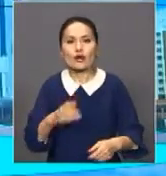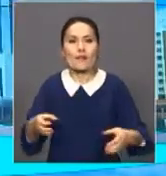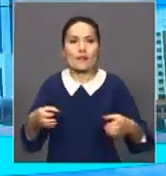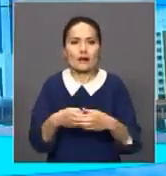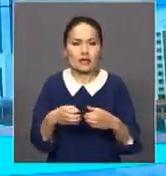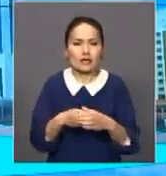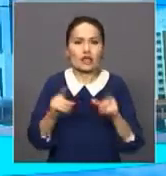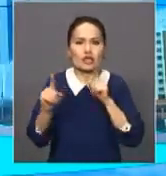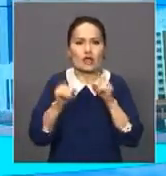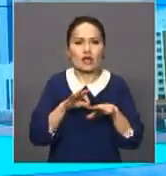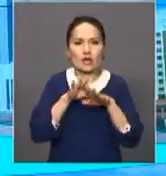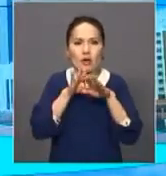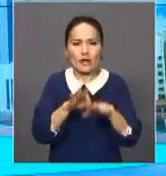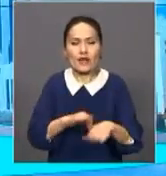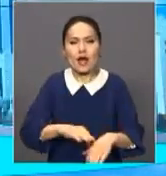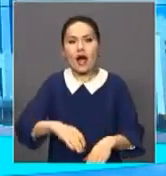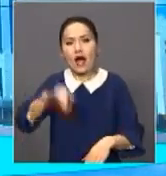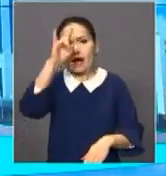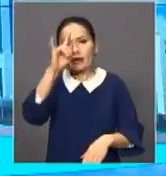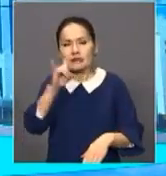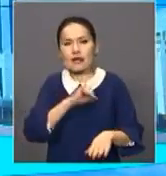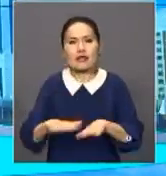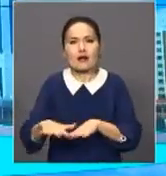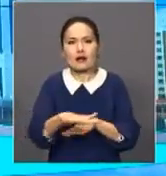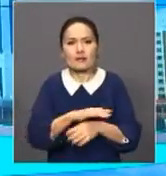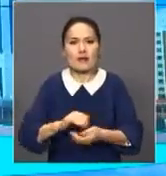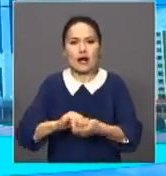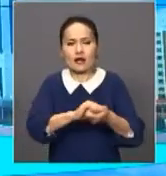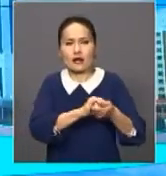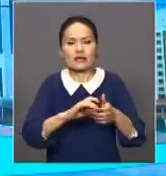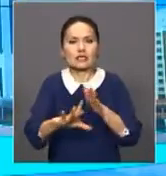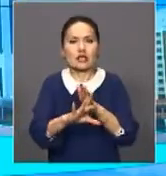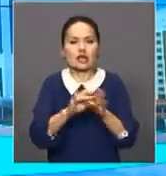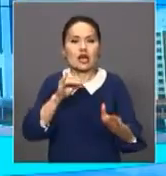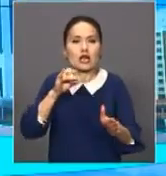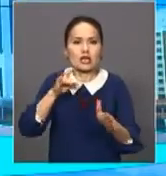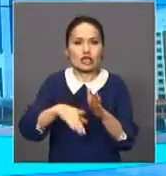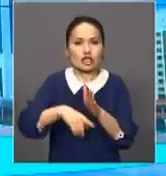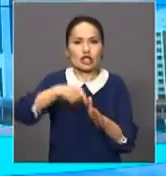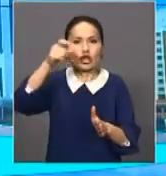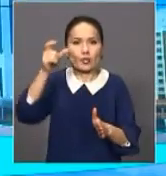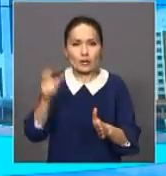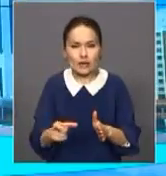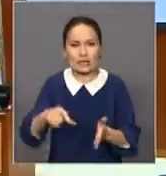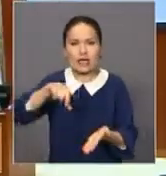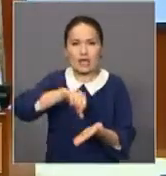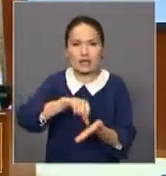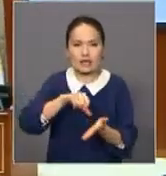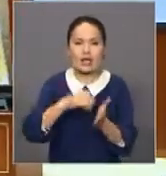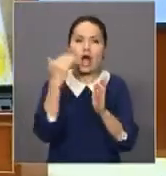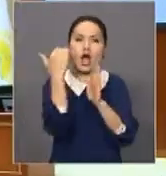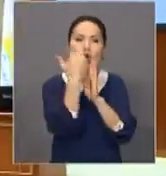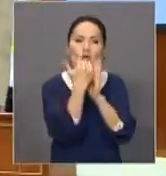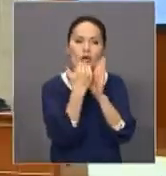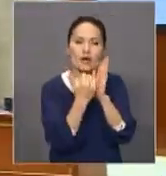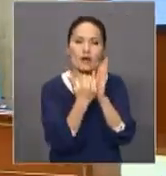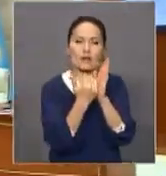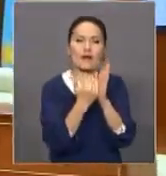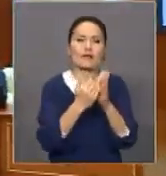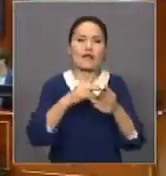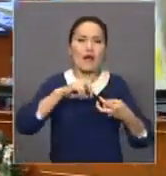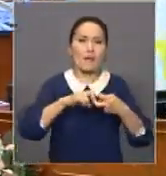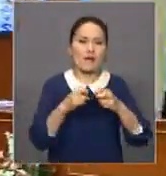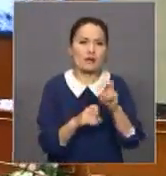фракциясының жиналысы өттім. Оған Қазақстан Қалқа Ассамблеясынан сайланған депутаттарда қатыстым. Күн тәртіпіне шығарылған мәселе